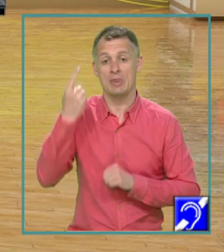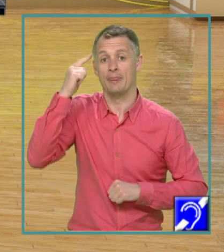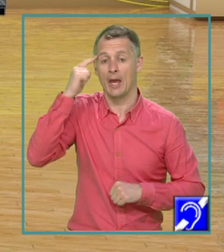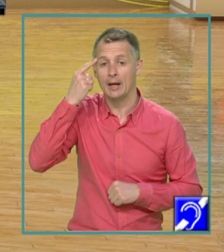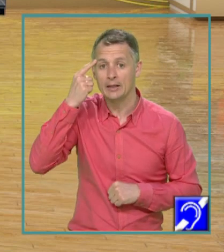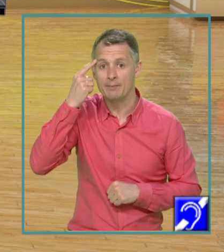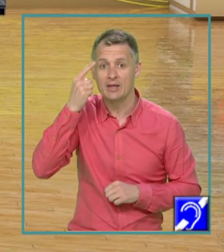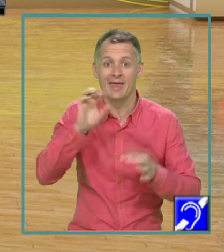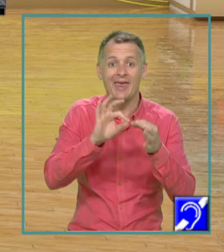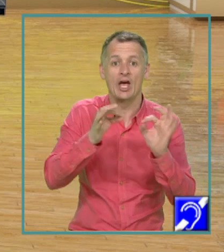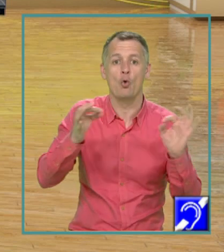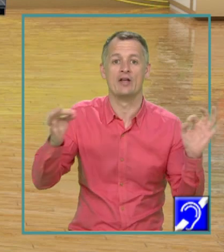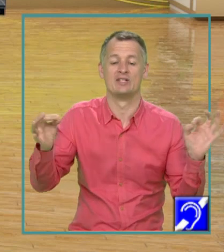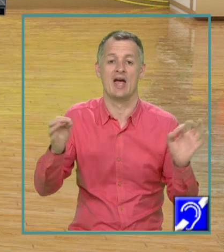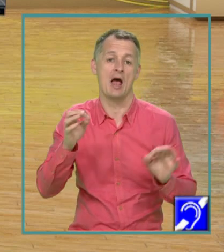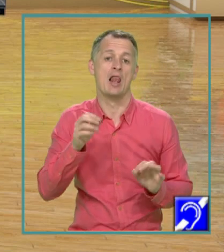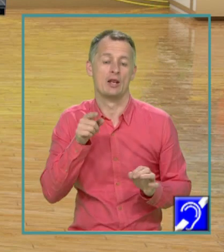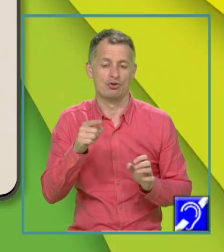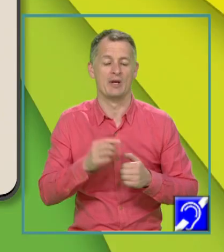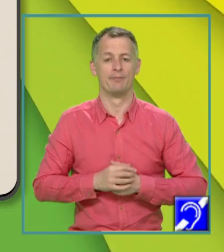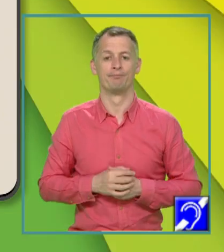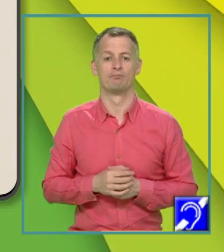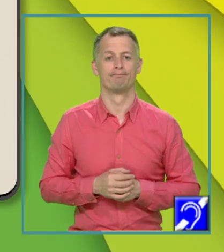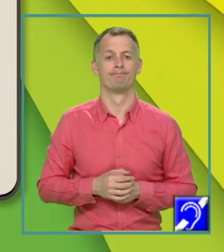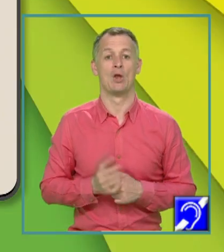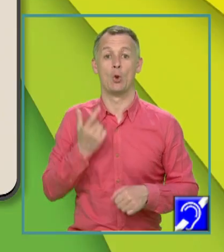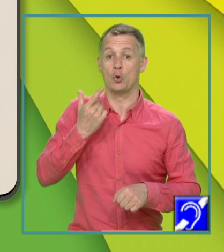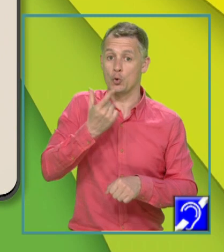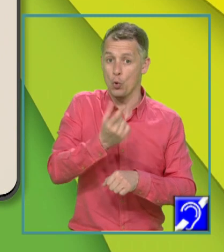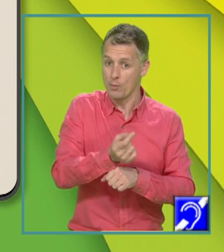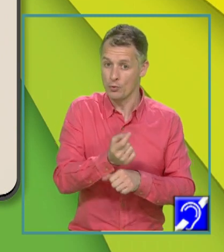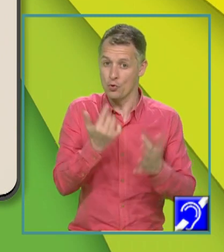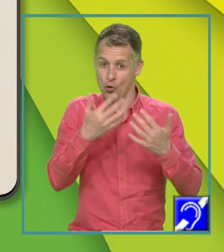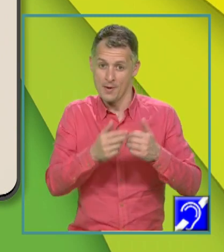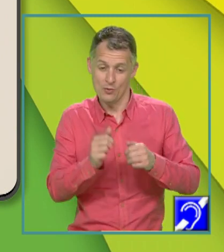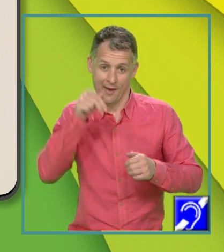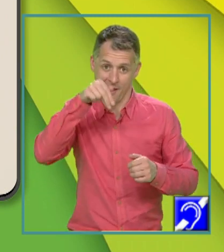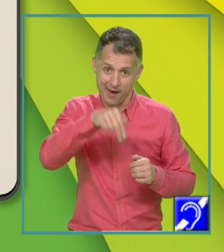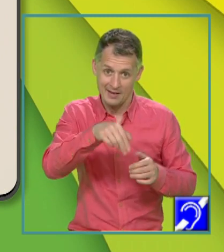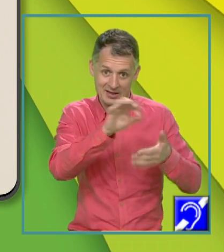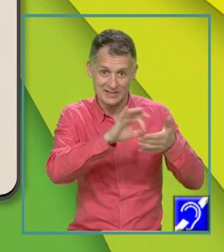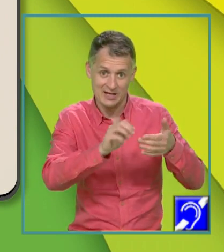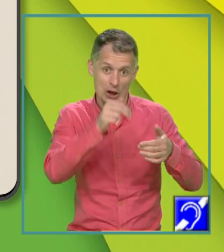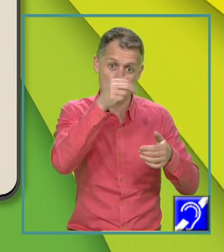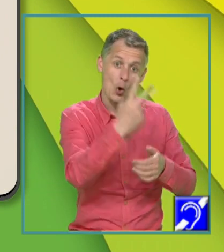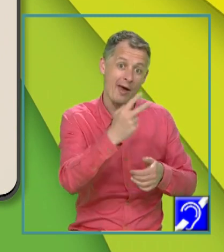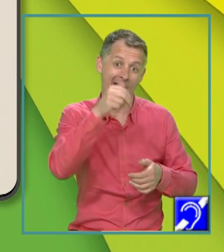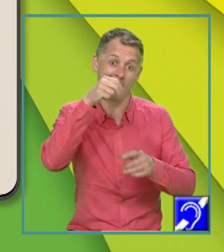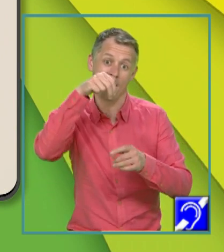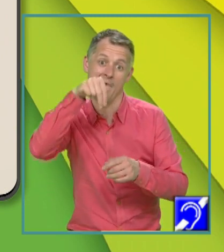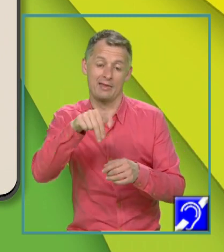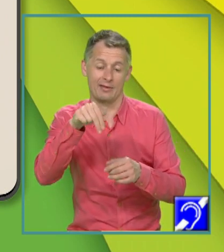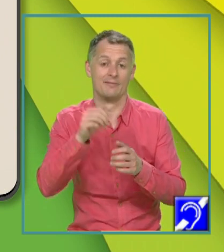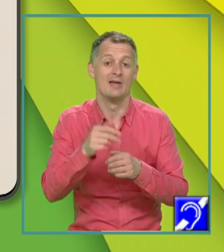la o ecuație algebrică și anume, dublul numărului N îl vom nota 2N, 2 ori N,